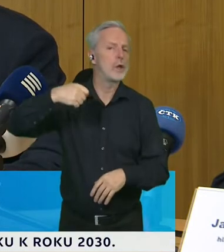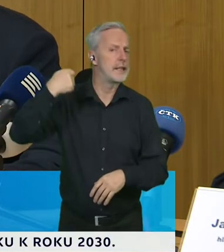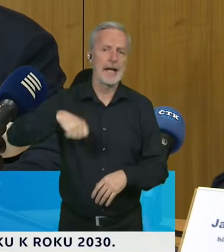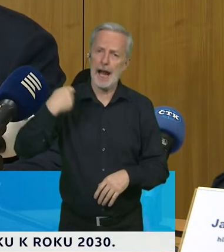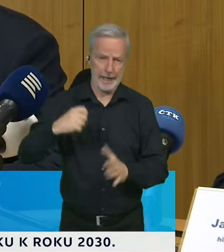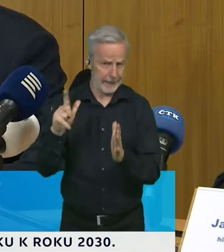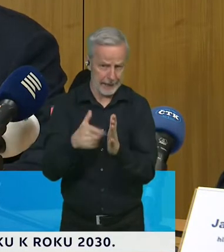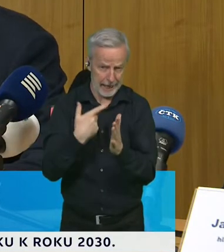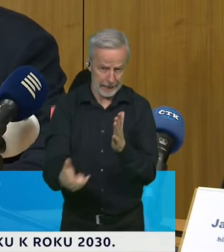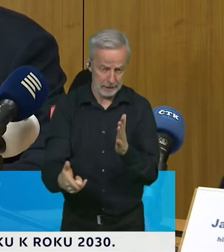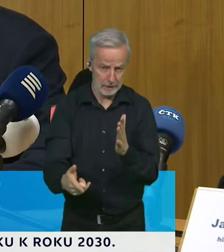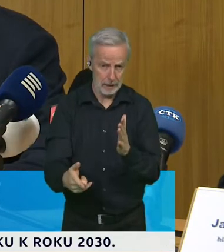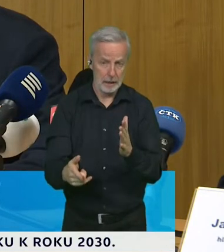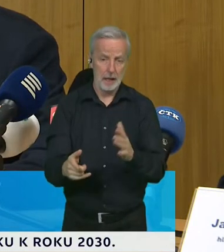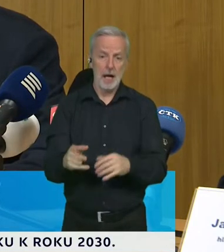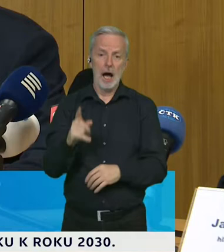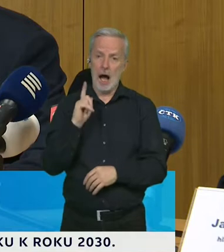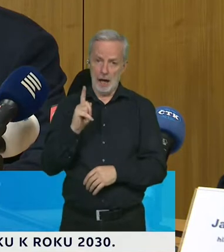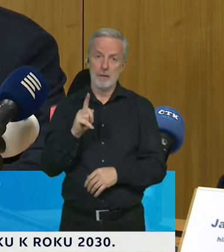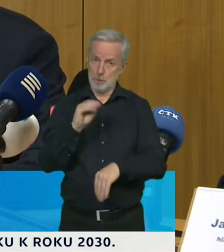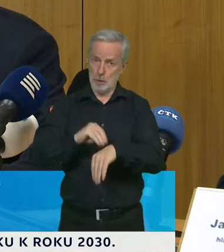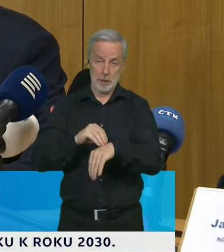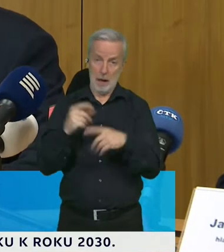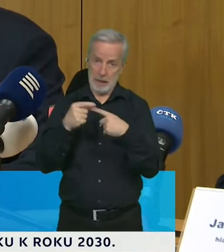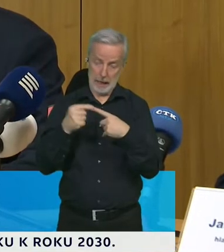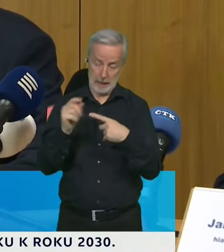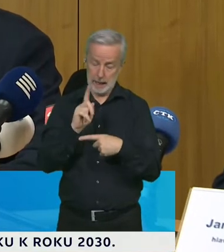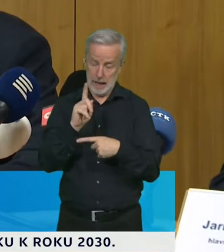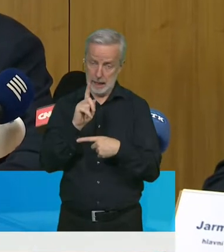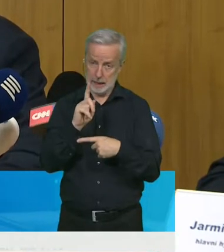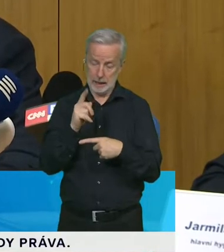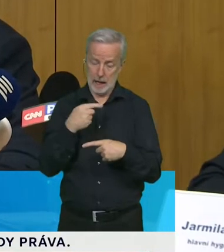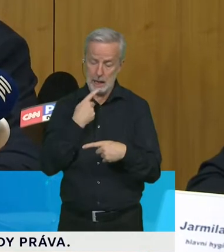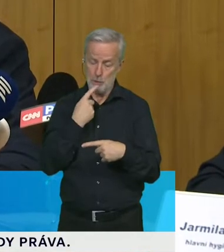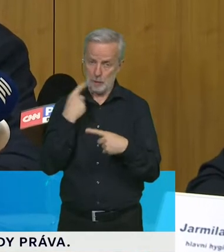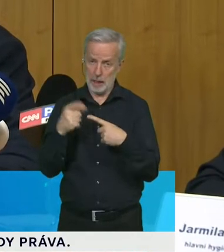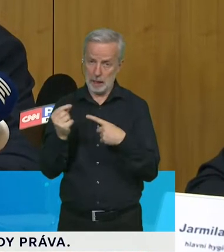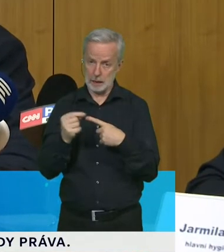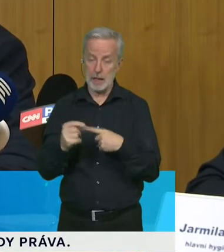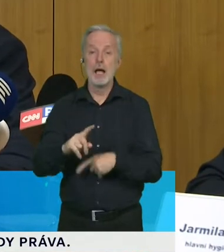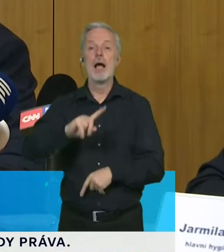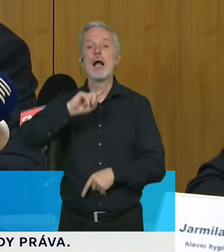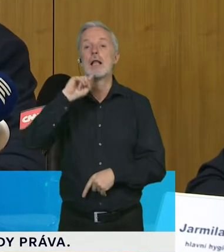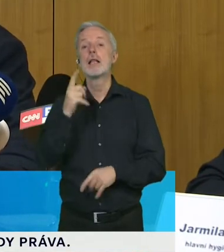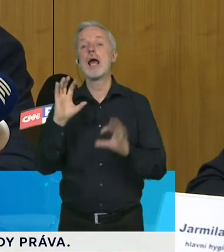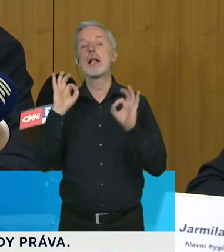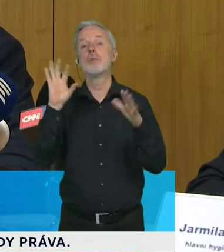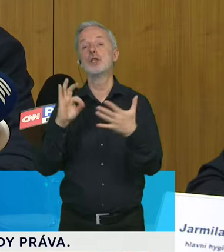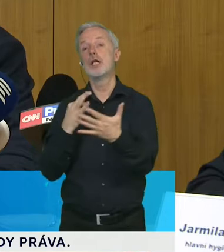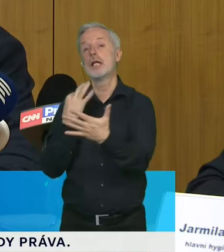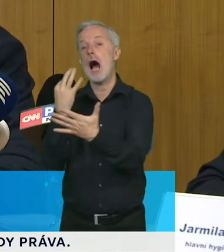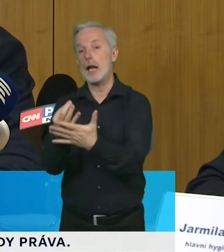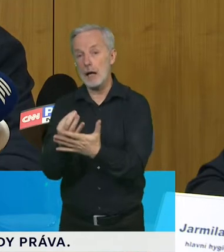vůbec zlegrace. Vůbec zlegrace. Myslím si, že nejlepší dárek pro prarodiče